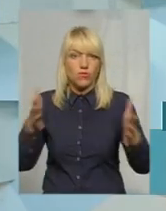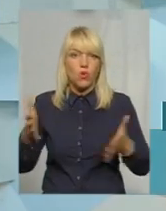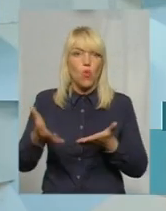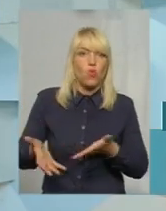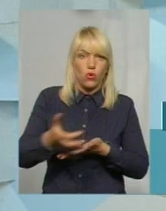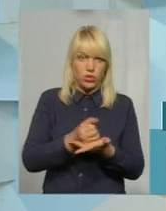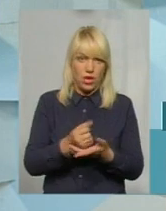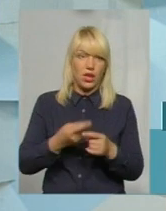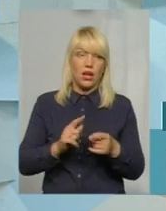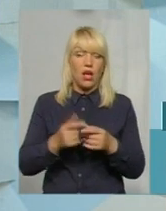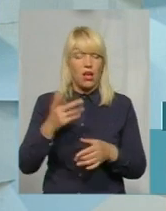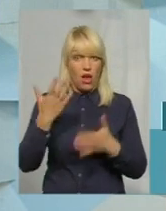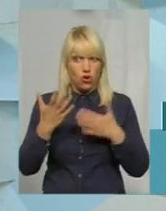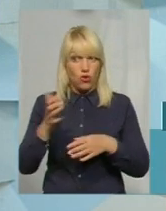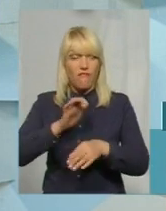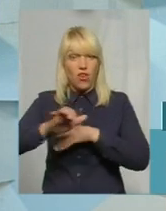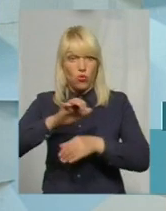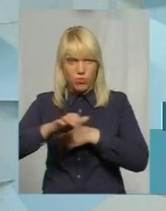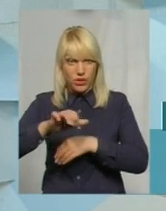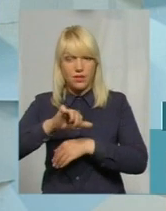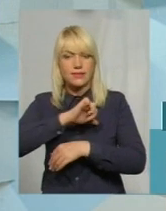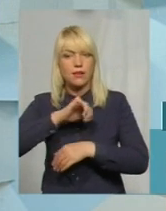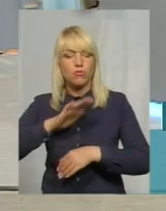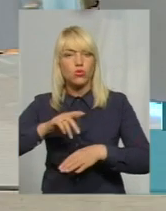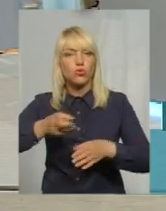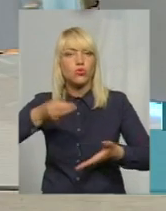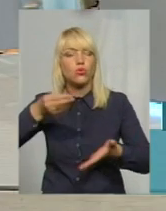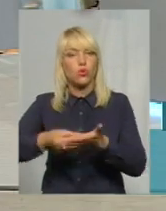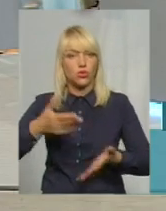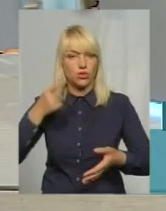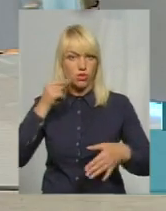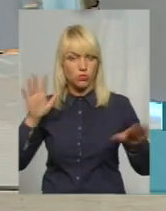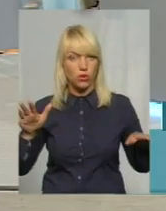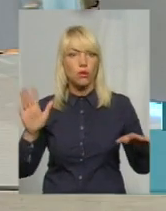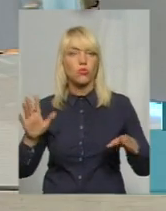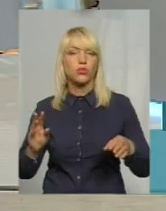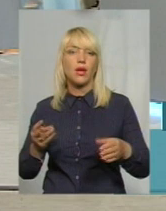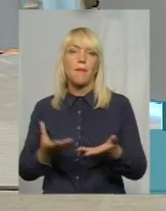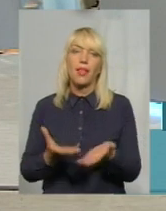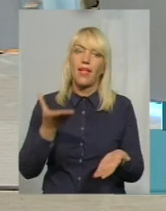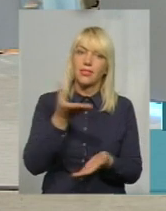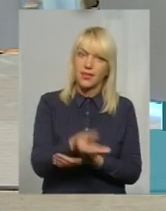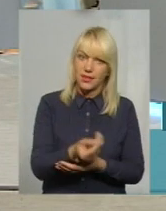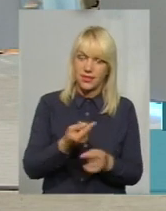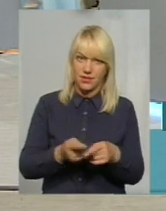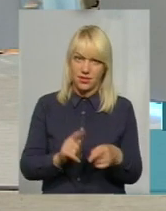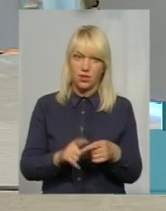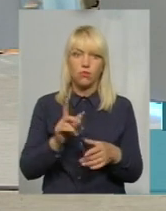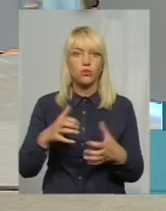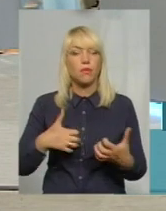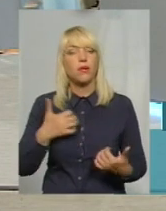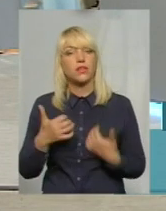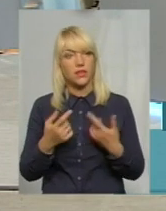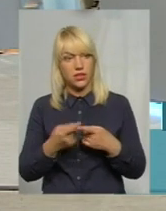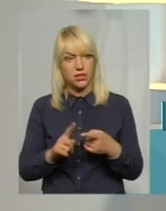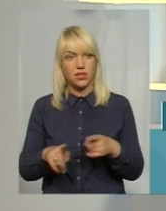бжолами, щоб вони такі на нього були, і здоров'ям є, значить, звичайно, і платити за це, відповідно, він буде за це і переживати також.